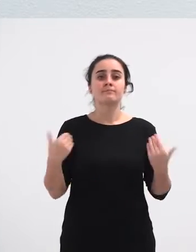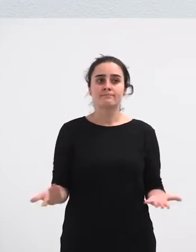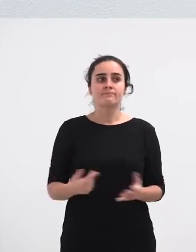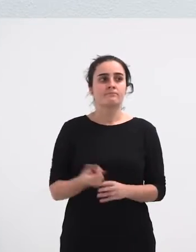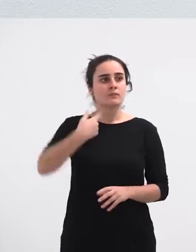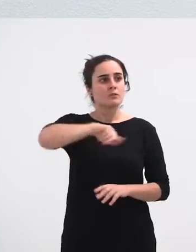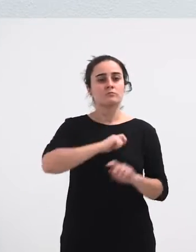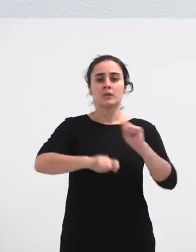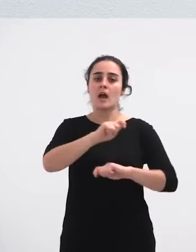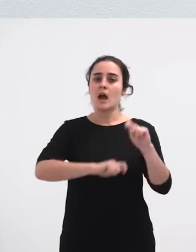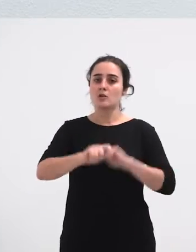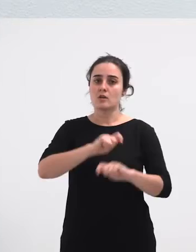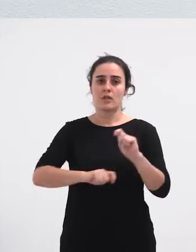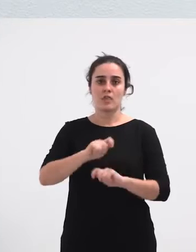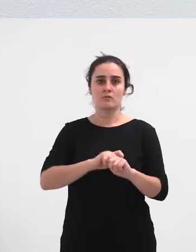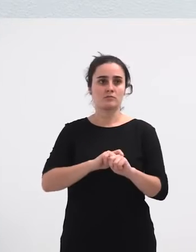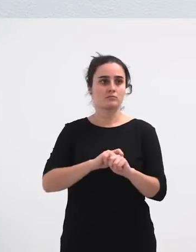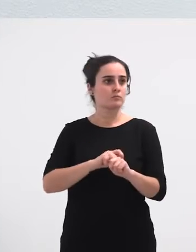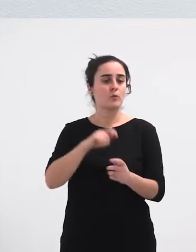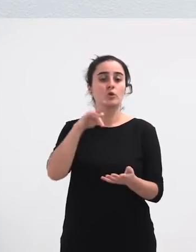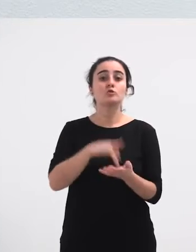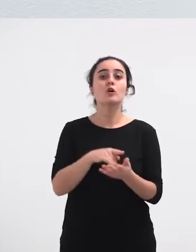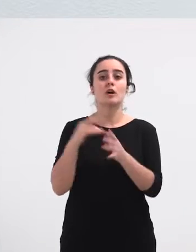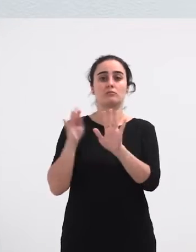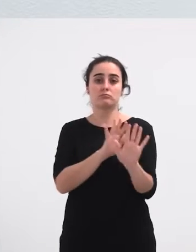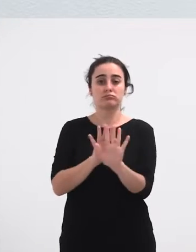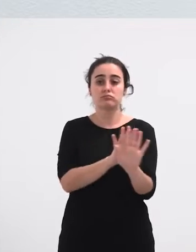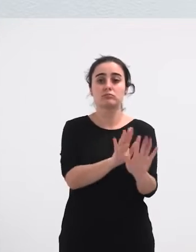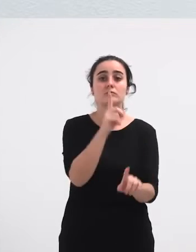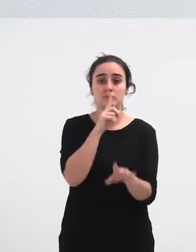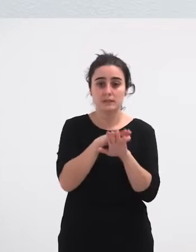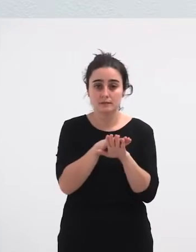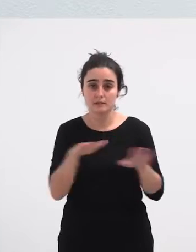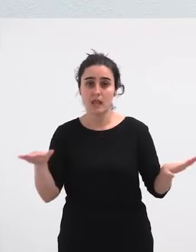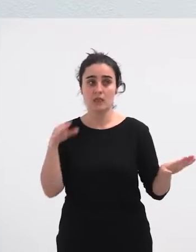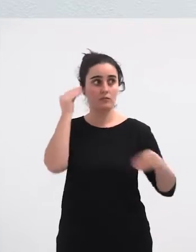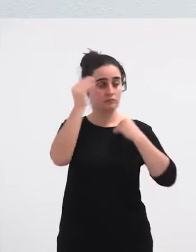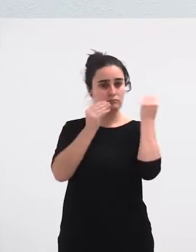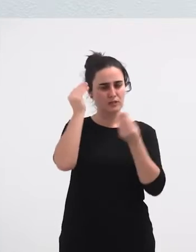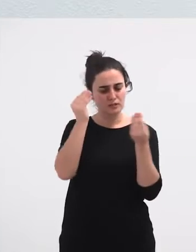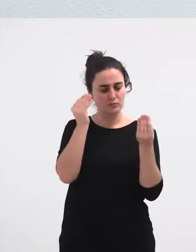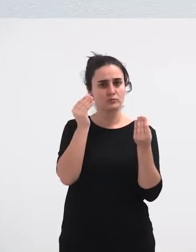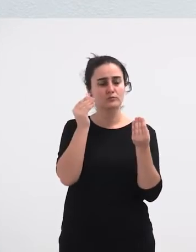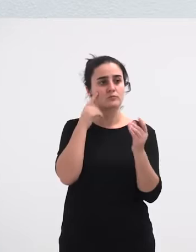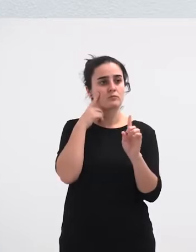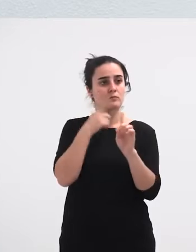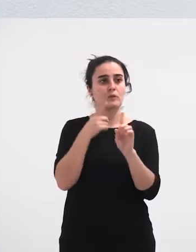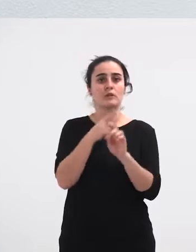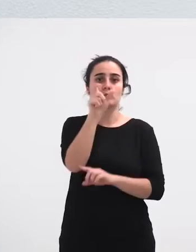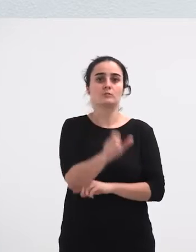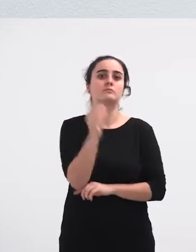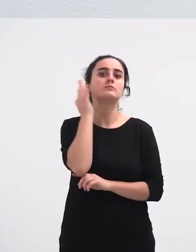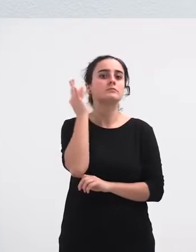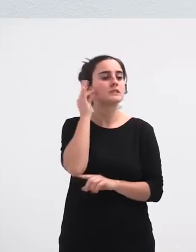karteak izultasuneko kale jira bat egitea Pentsatzea egin zuen erasotuari